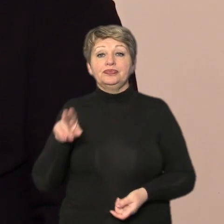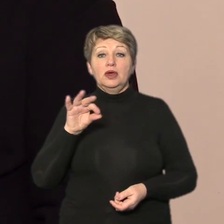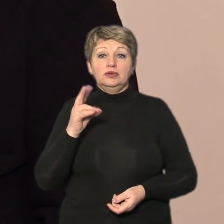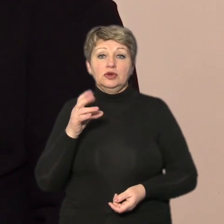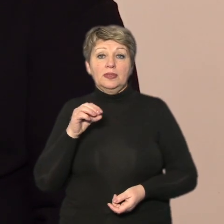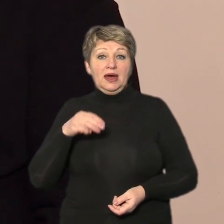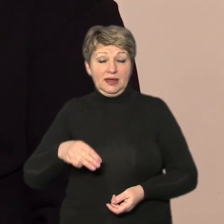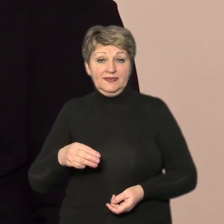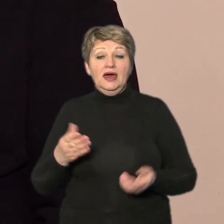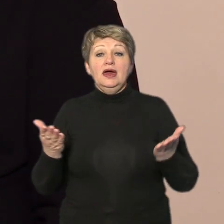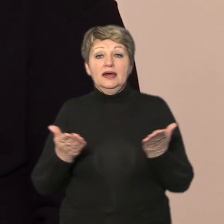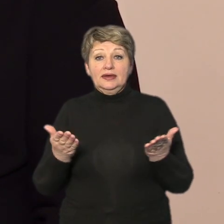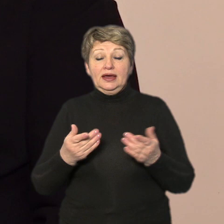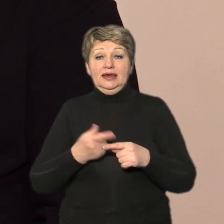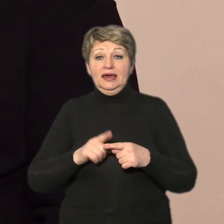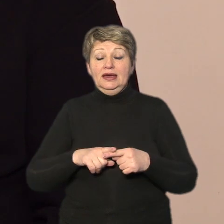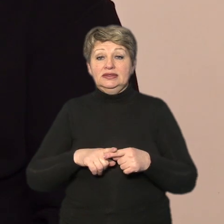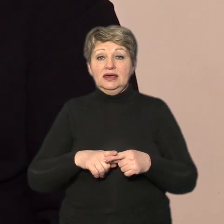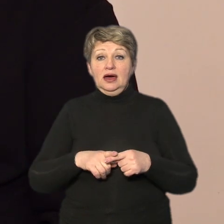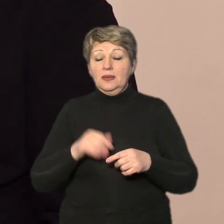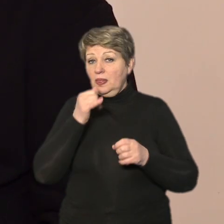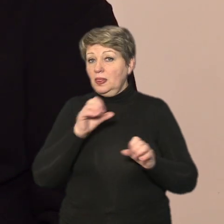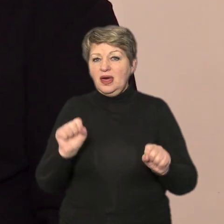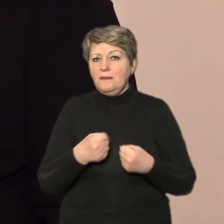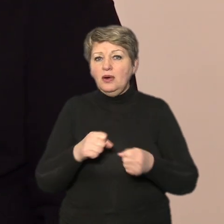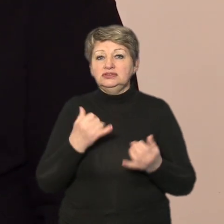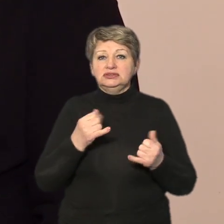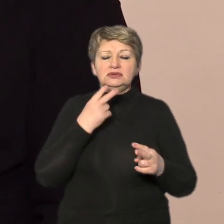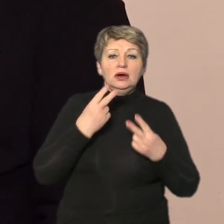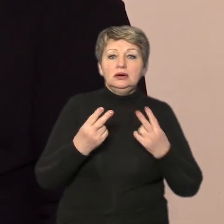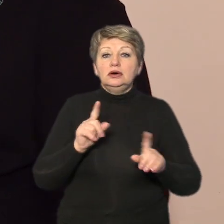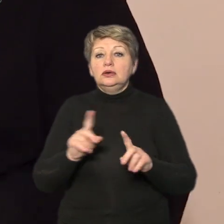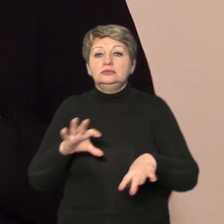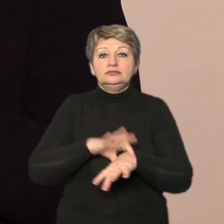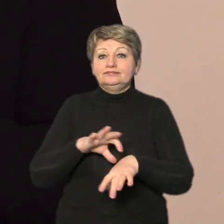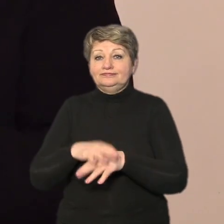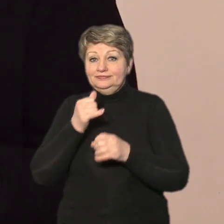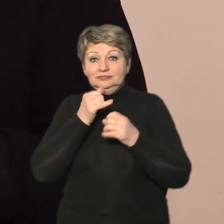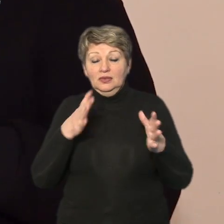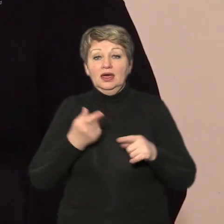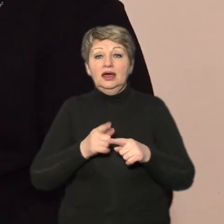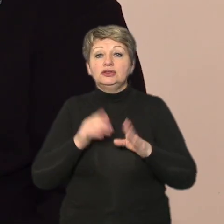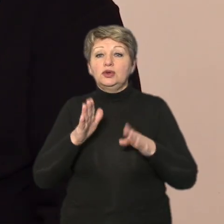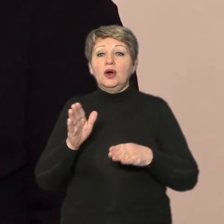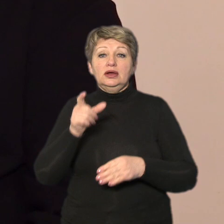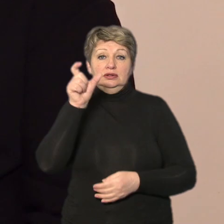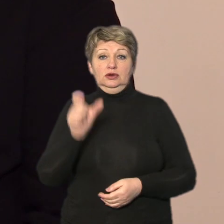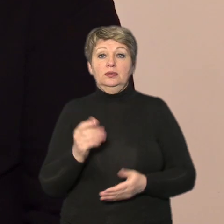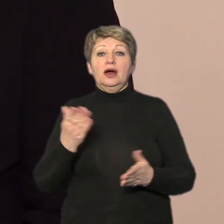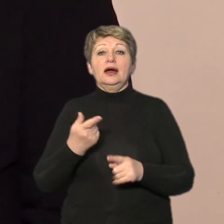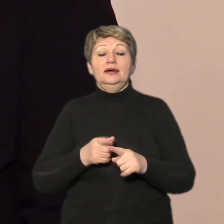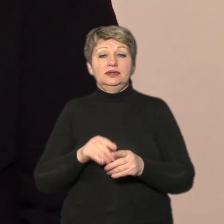прямих які йдеться проходить це неможливо ніяк відслідкувати оскільки транзакція йде тільки конкретно між людиною яка це робить